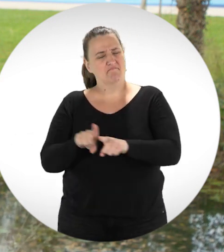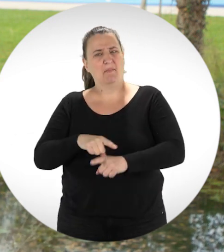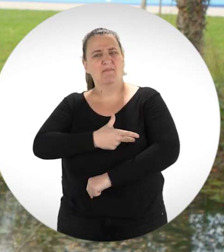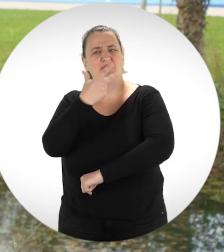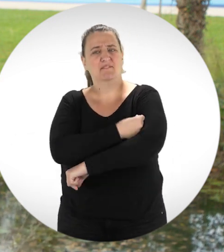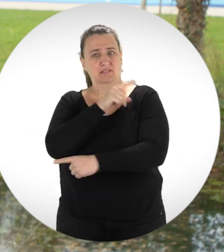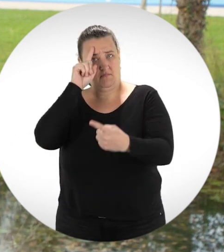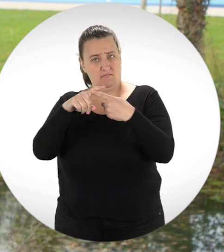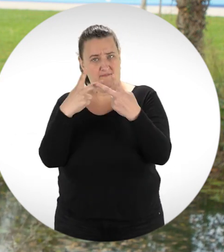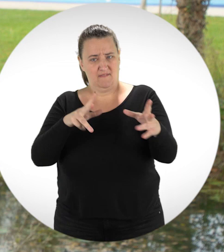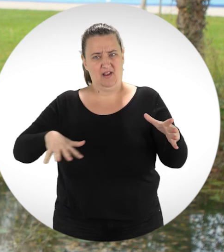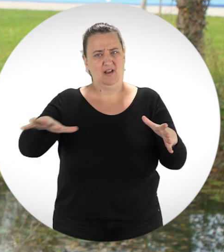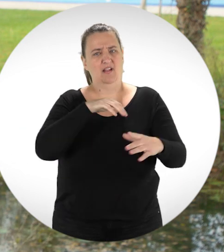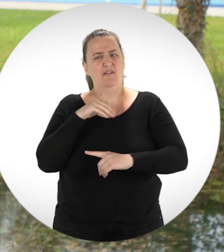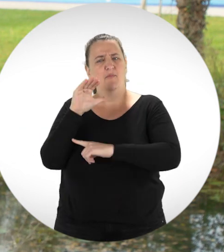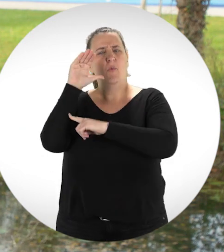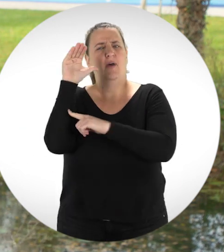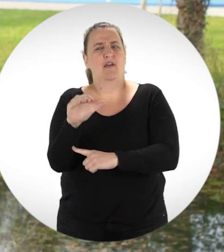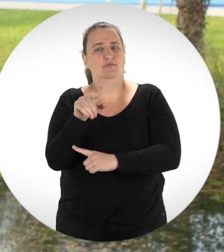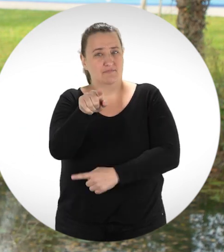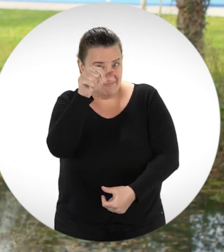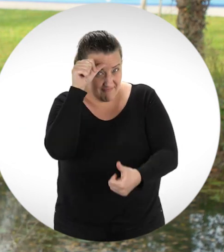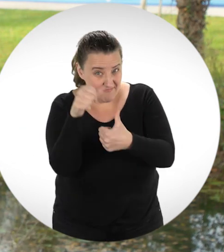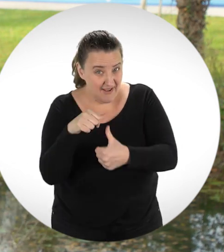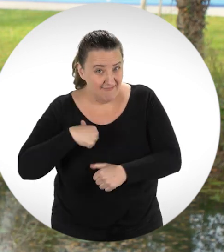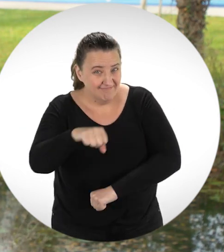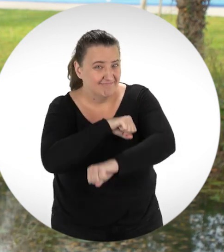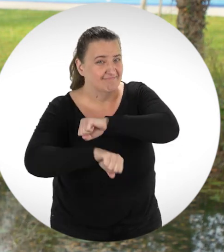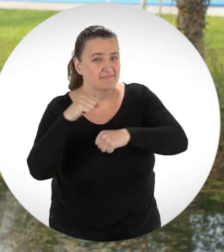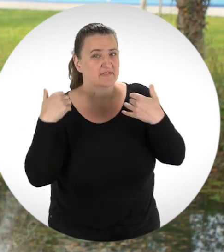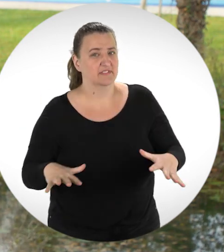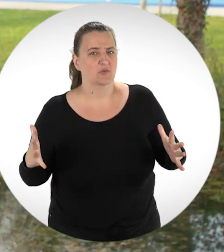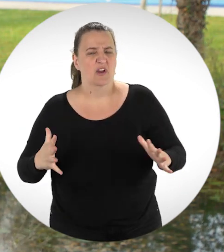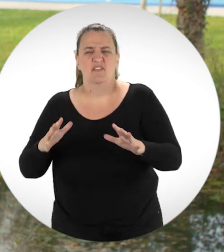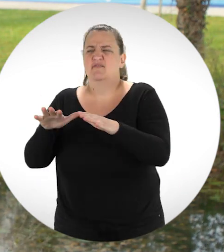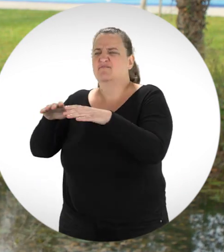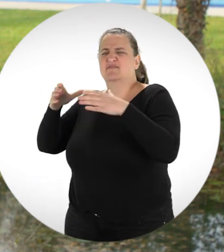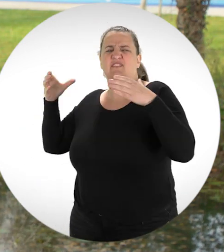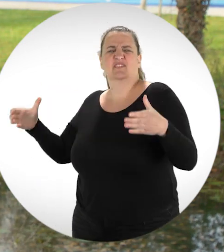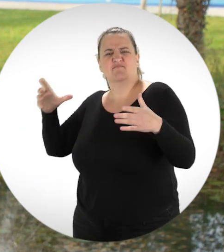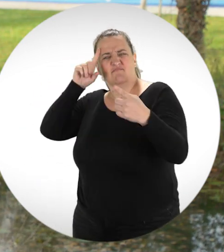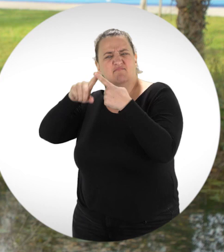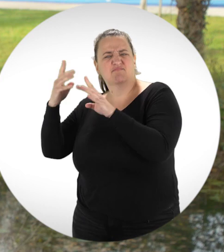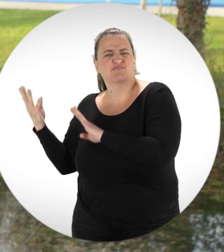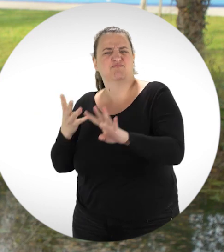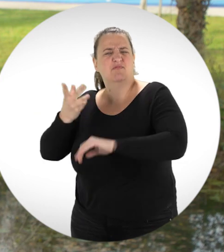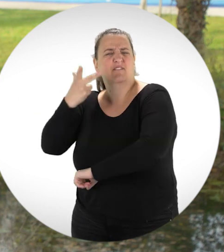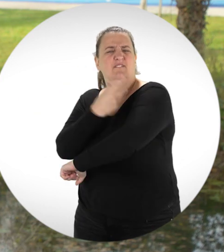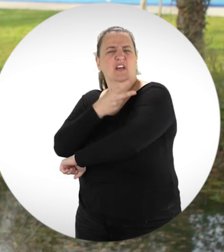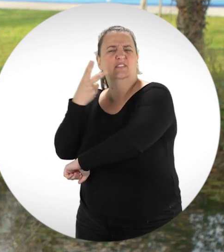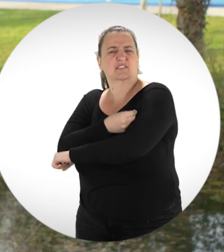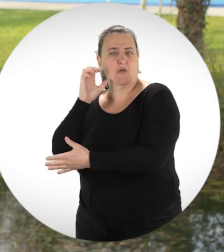les Toulousains, nous avons organisé, vous vous en souvenez, un vaccinodrome le plus important de France. Pas moins de